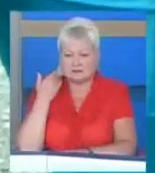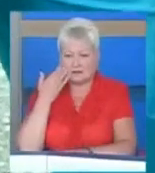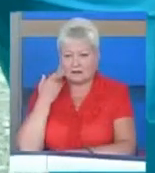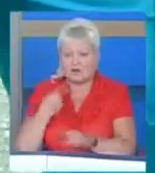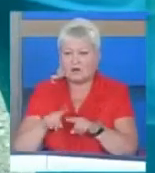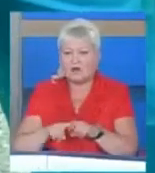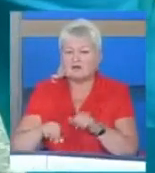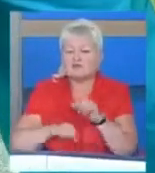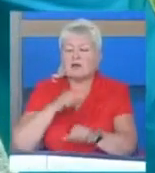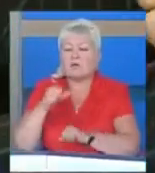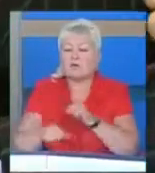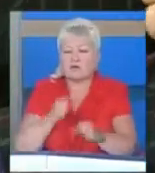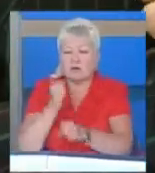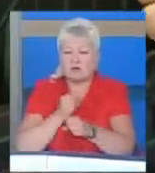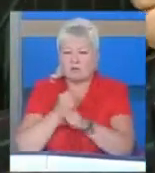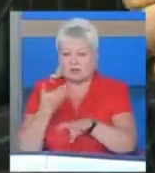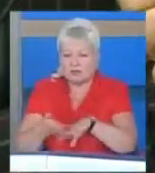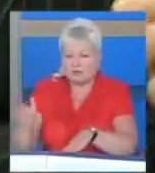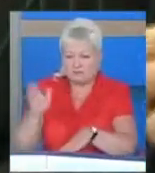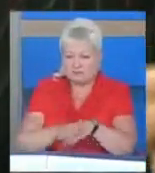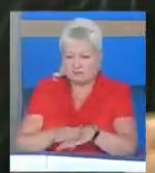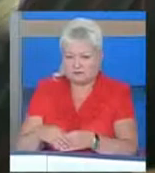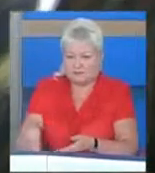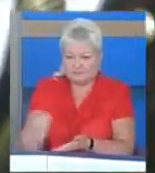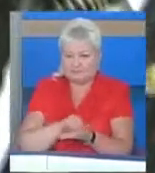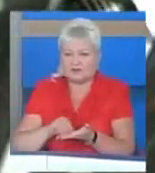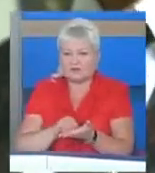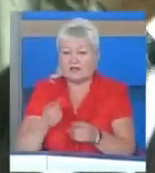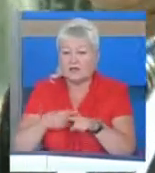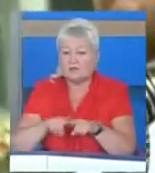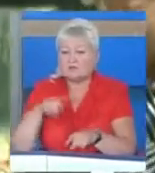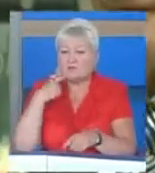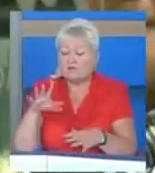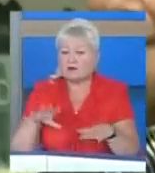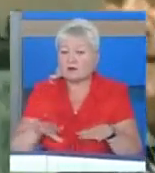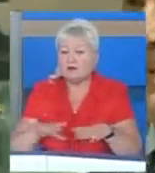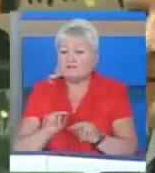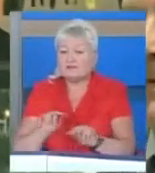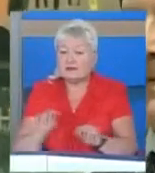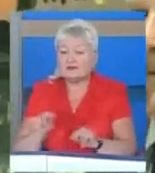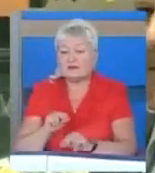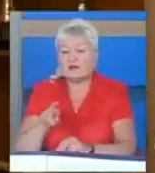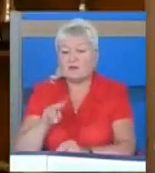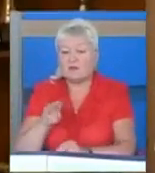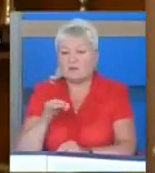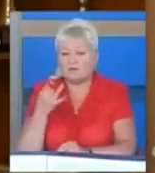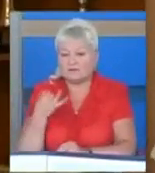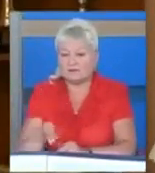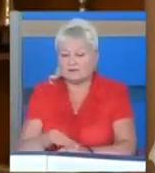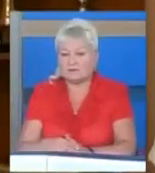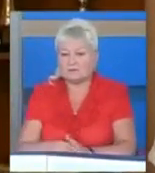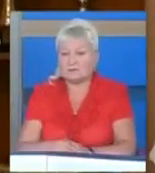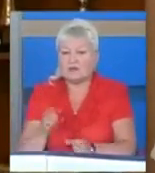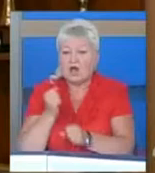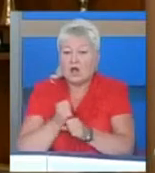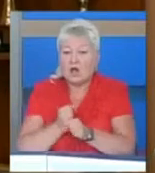роки роботи та важких тренувань. Про це розповідає тренер Романа Павлика Олександр Якубовський. Робота тренера в